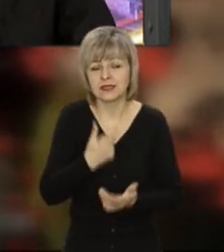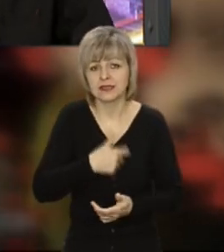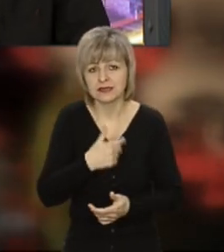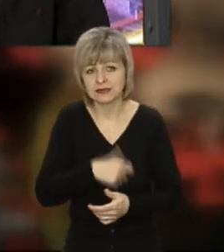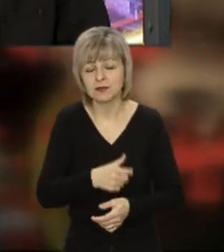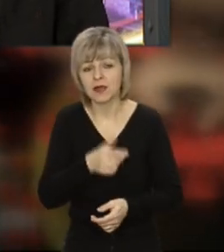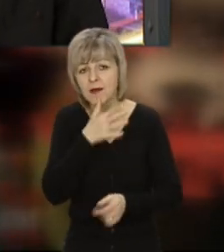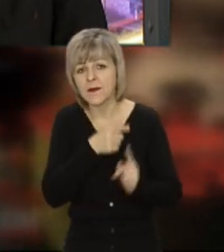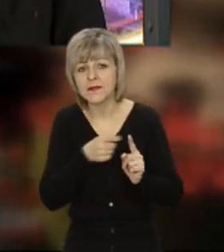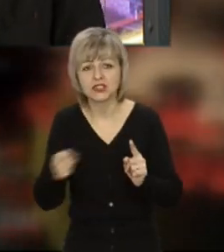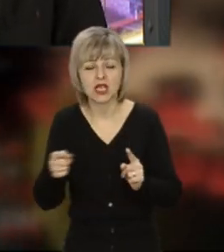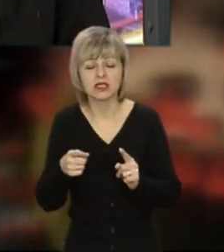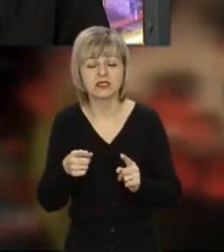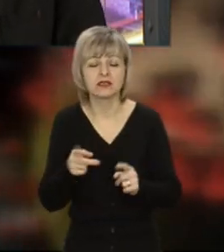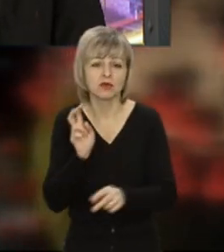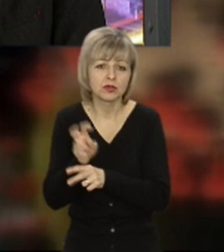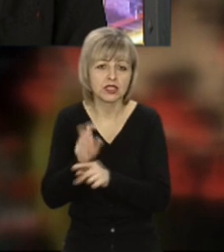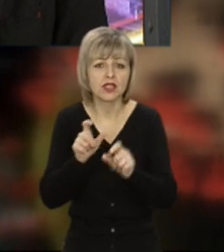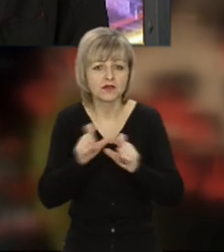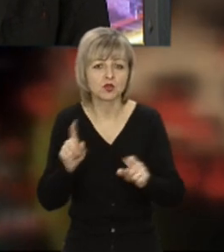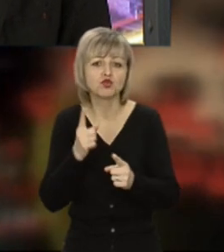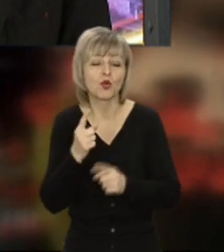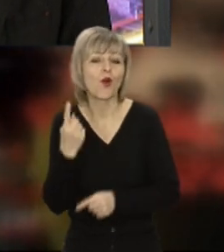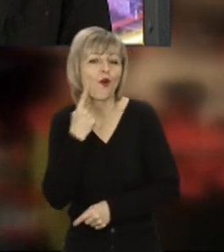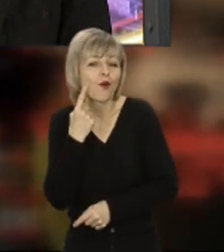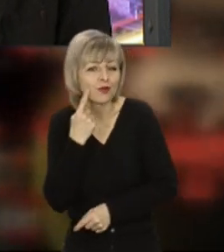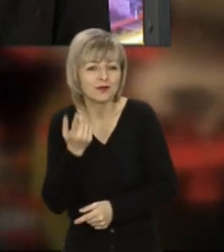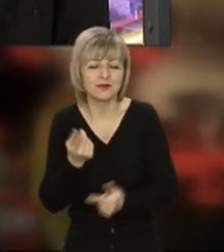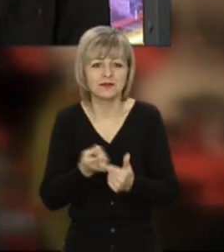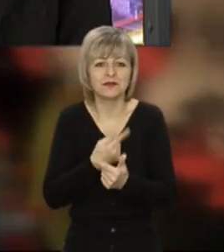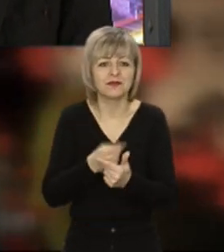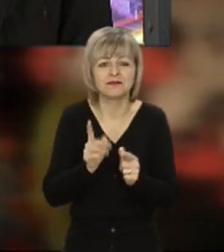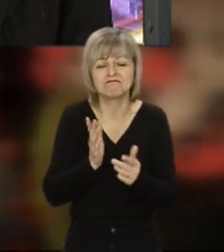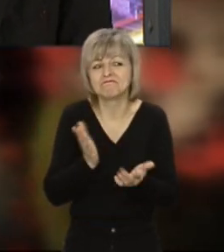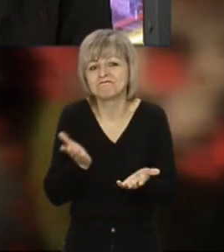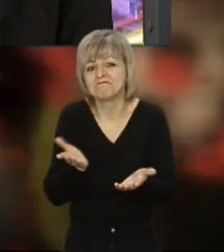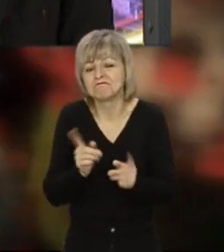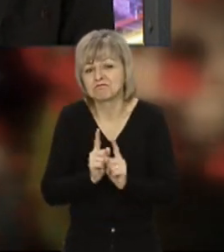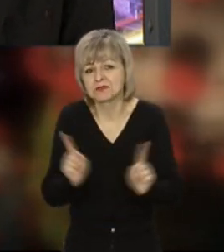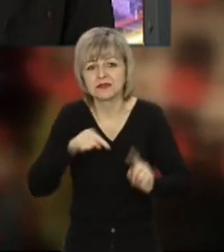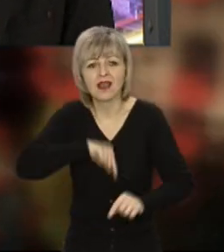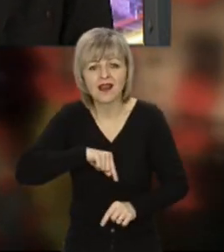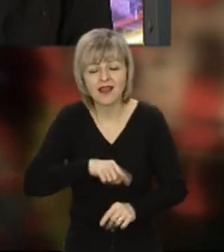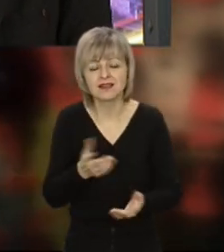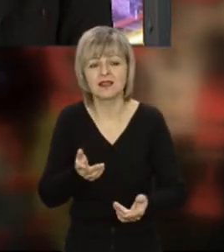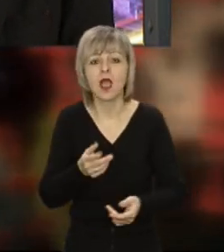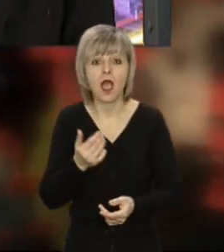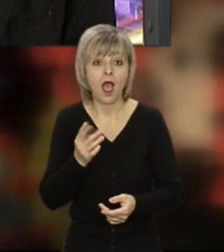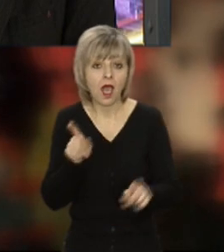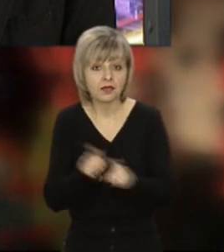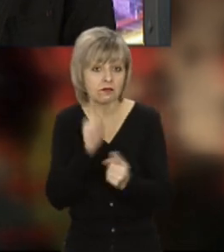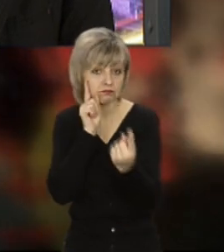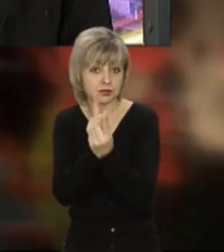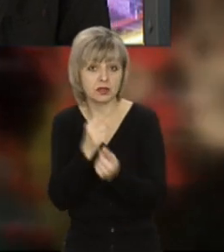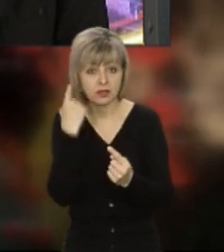очного навчання, тому що соромиться, чи якісь там особливості характеру, а тут вона практично сам на сам з вчителем. І є